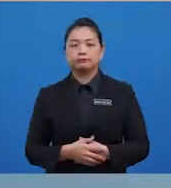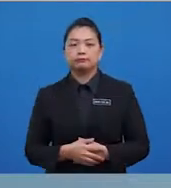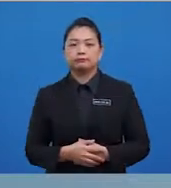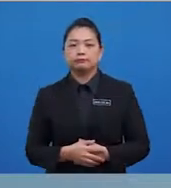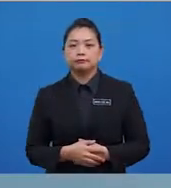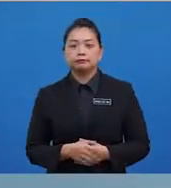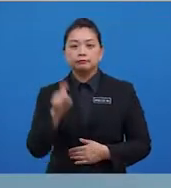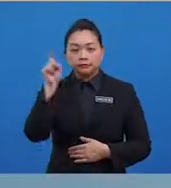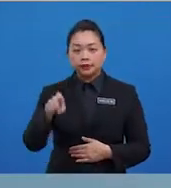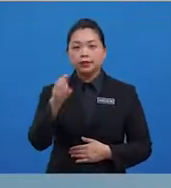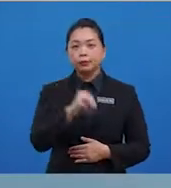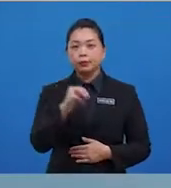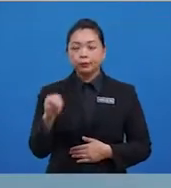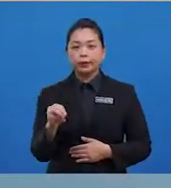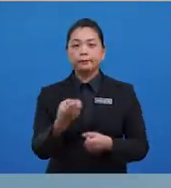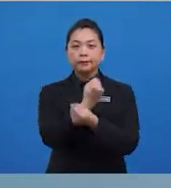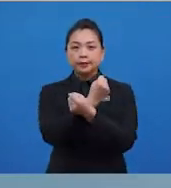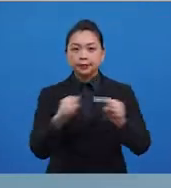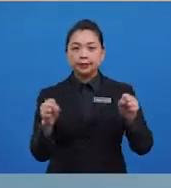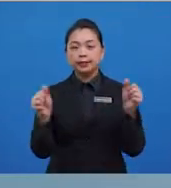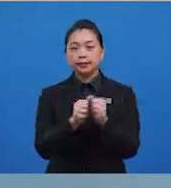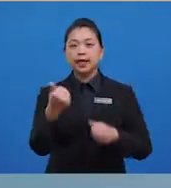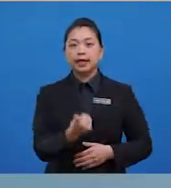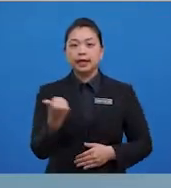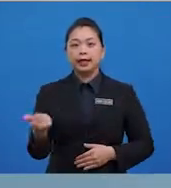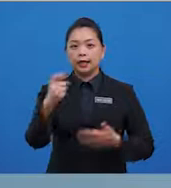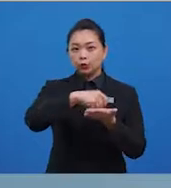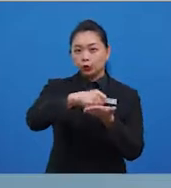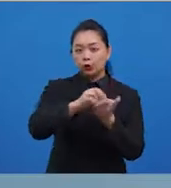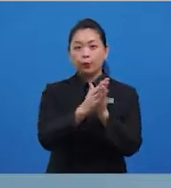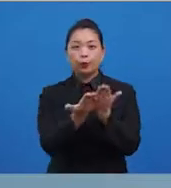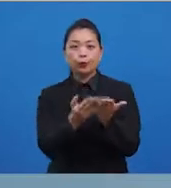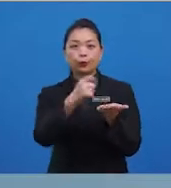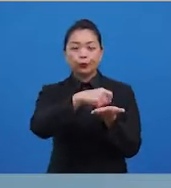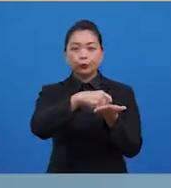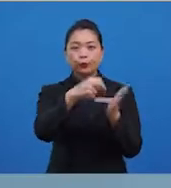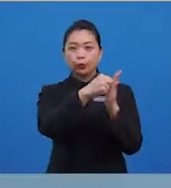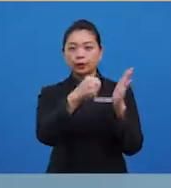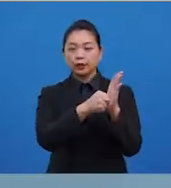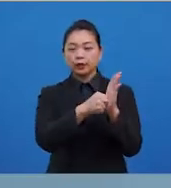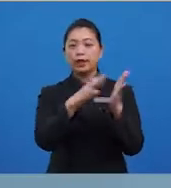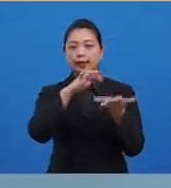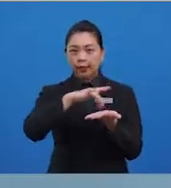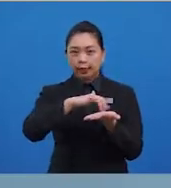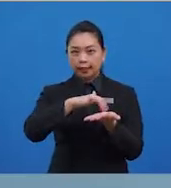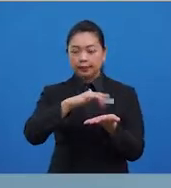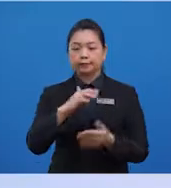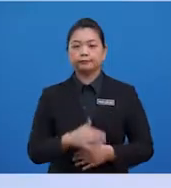Pastikan murid-murid bersedia dengan alat tulis, buku nota dan kalkulator.